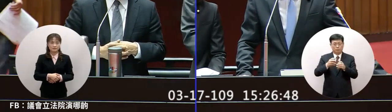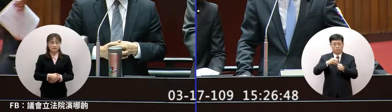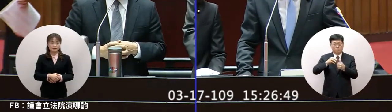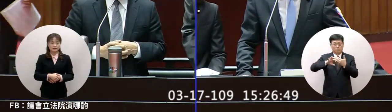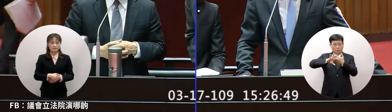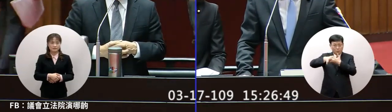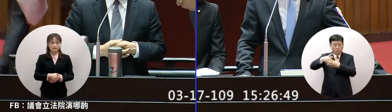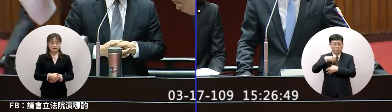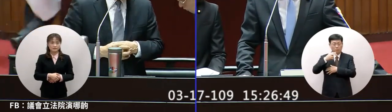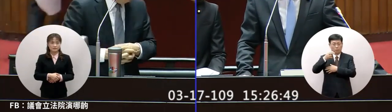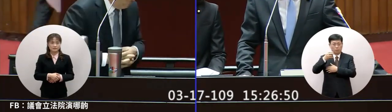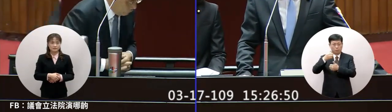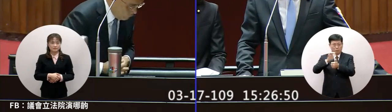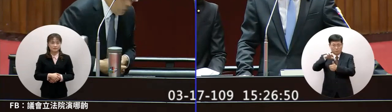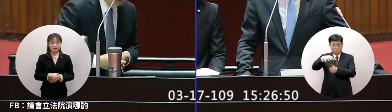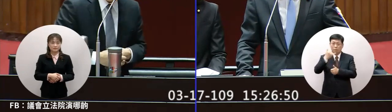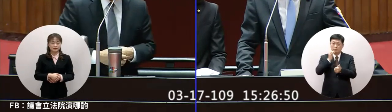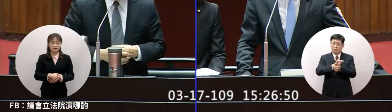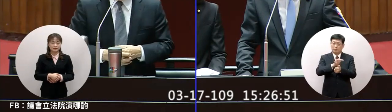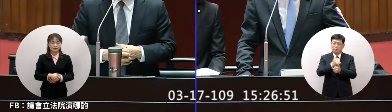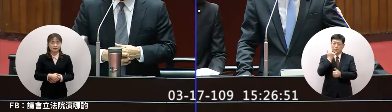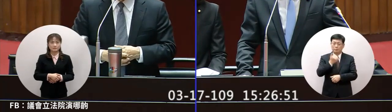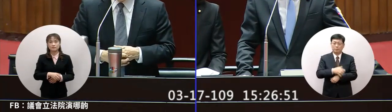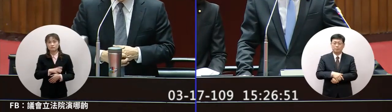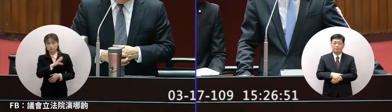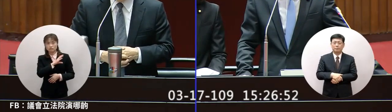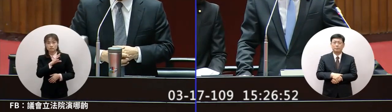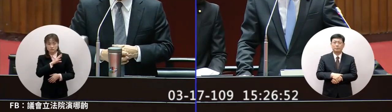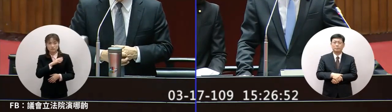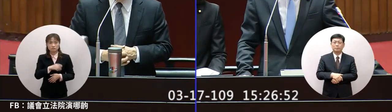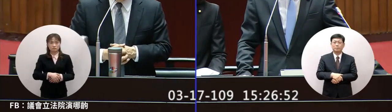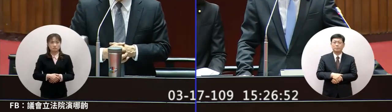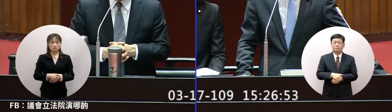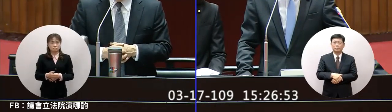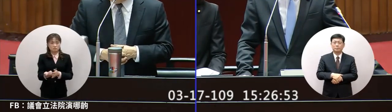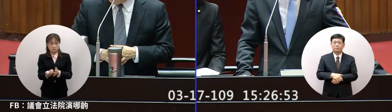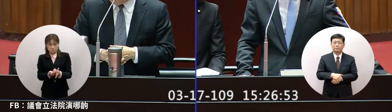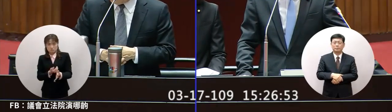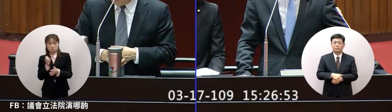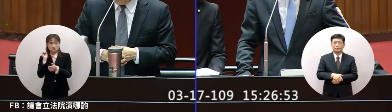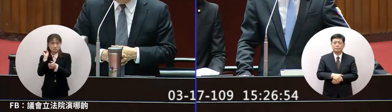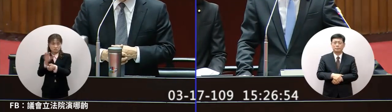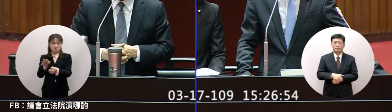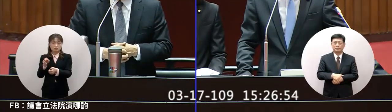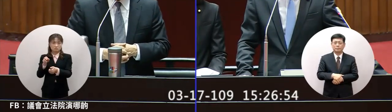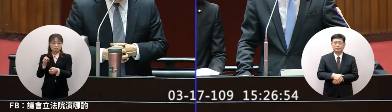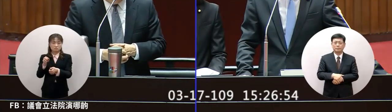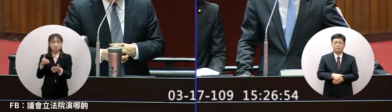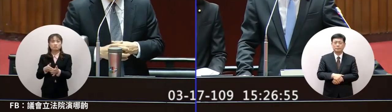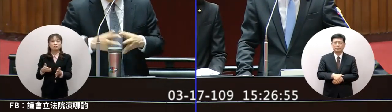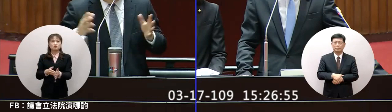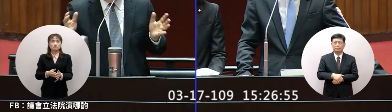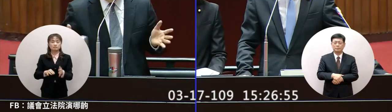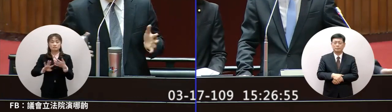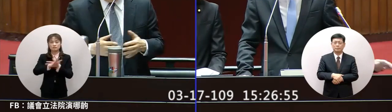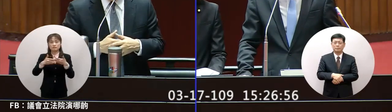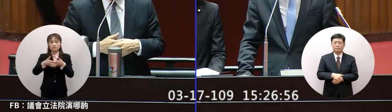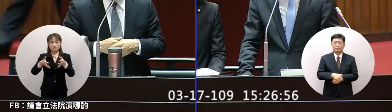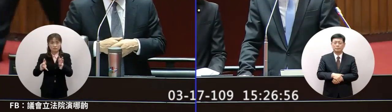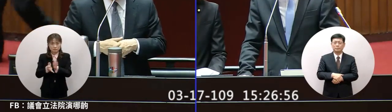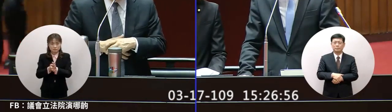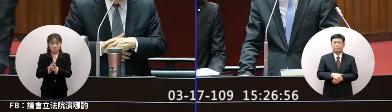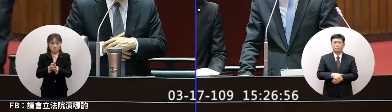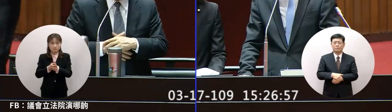處來全力的協助呢當然已經早已交代我們的外交部在外